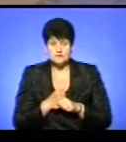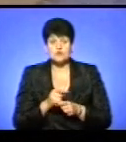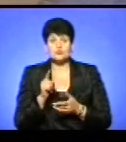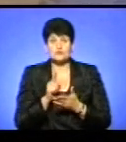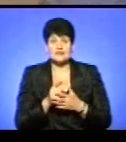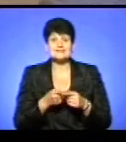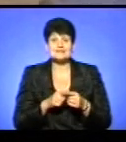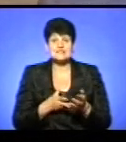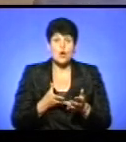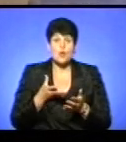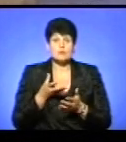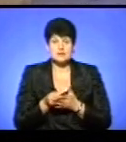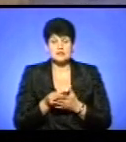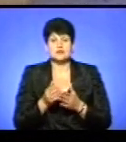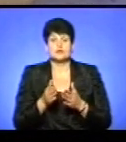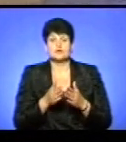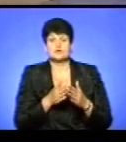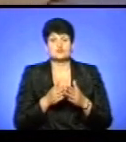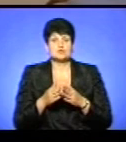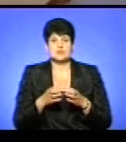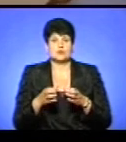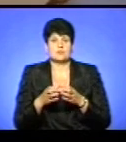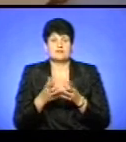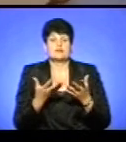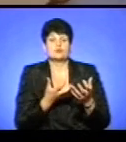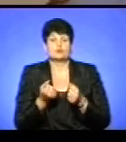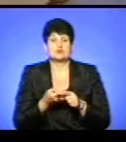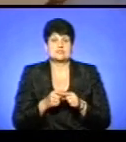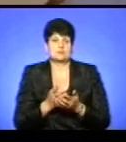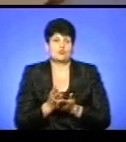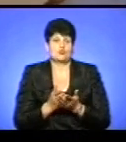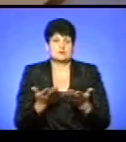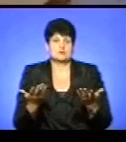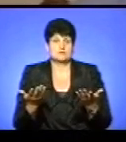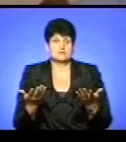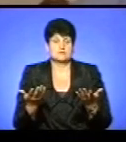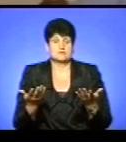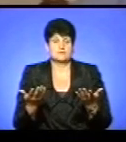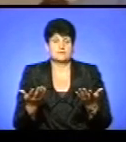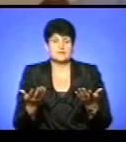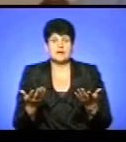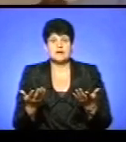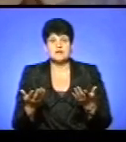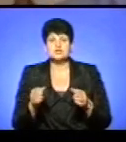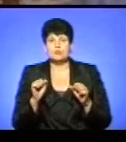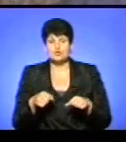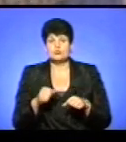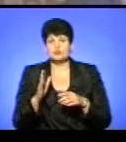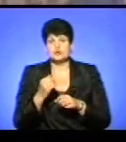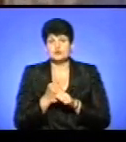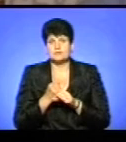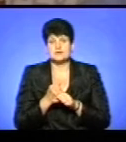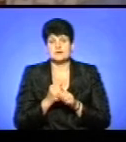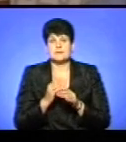зобов'язані за це оплатити в сусідній громаді, де їхні діти отримують такі послуг. Це вам гасоково. Чи можуть бути зроблені якісь пільги оплати